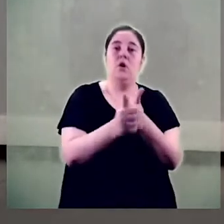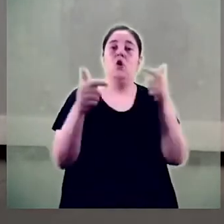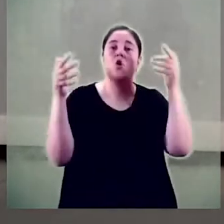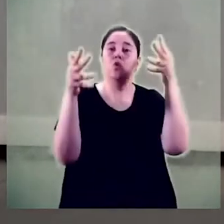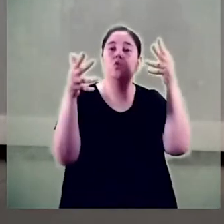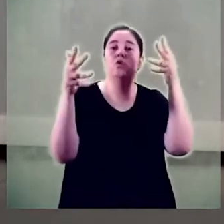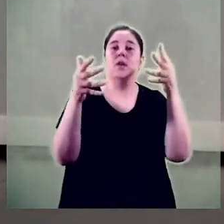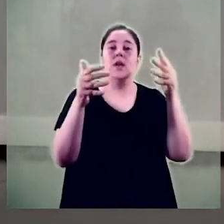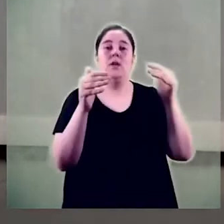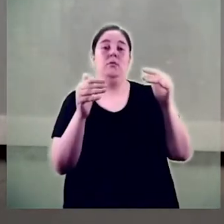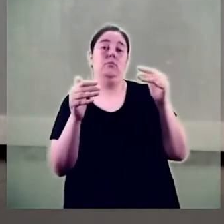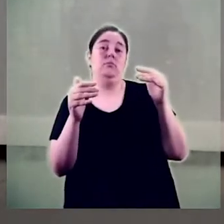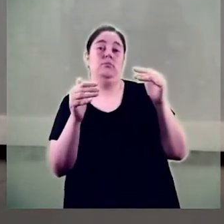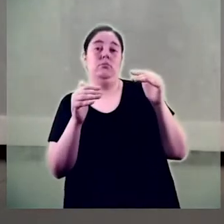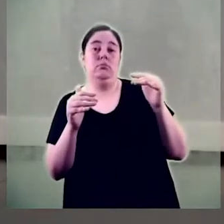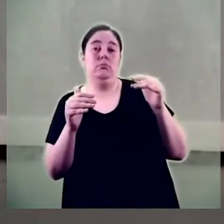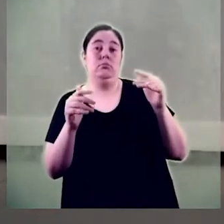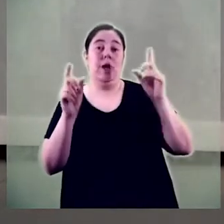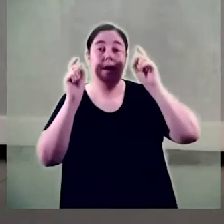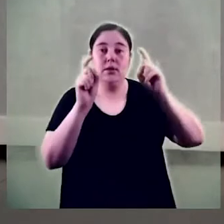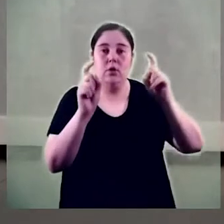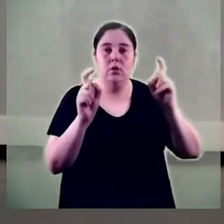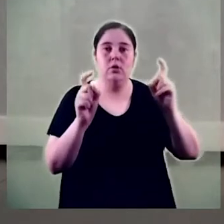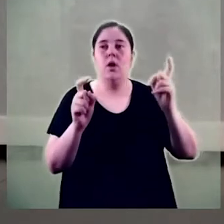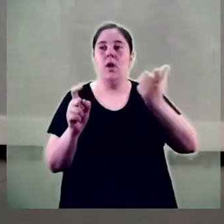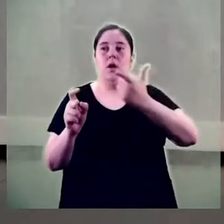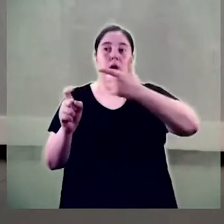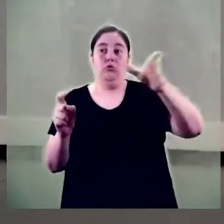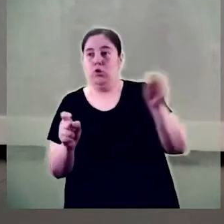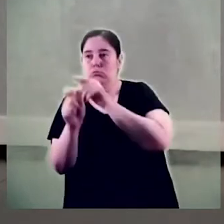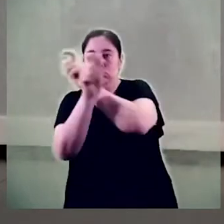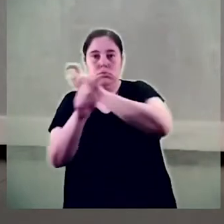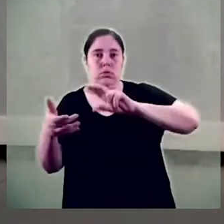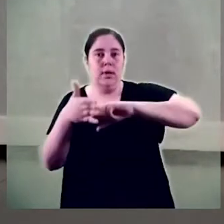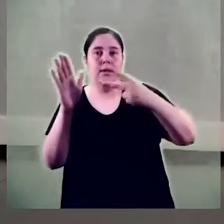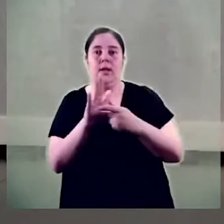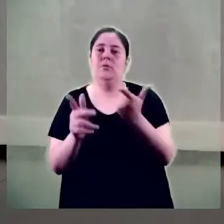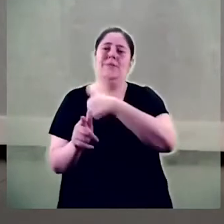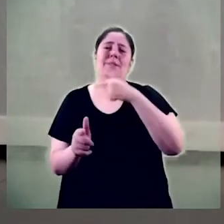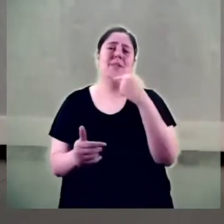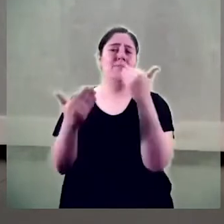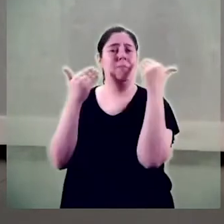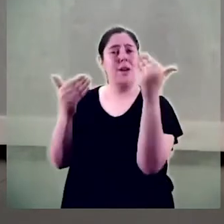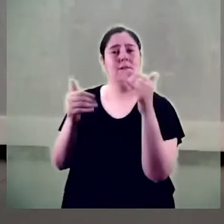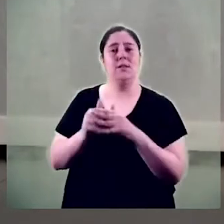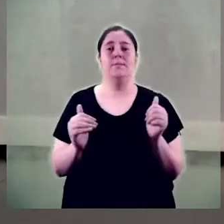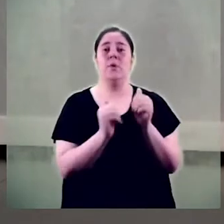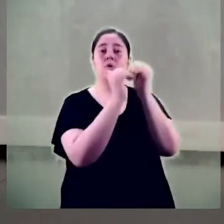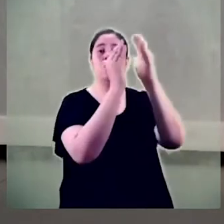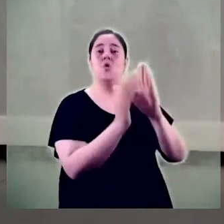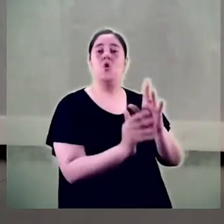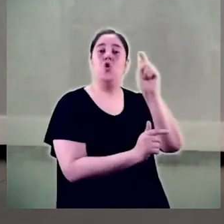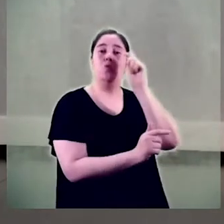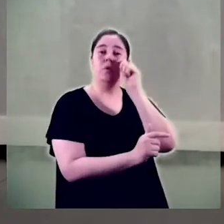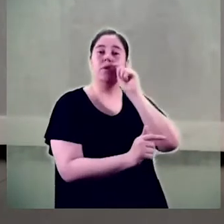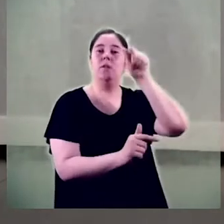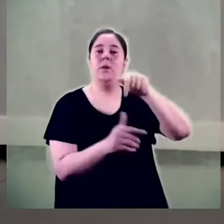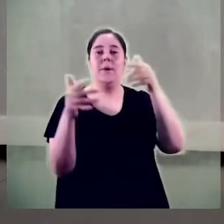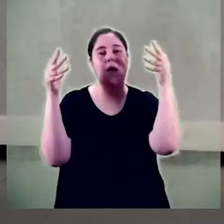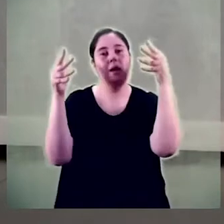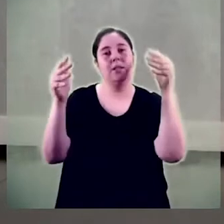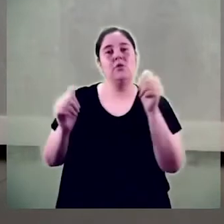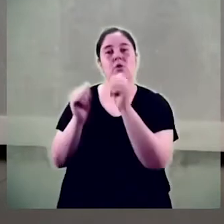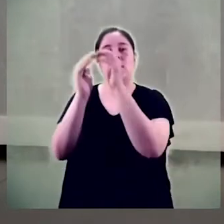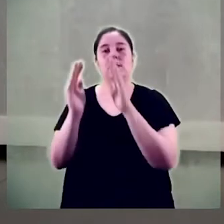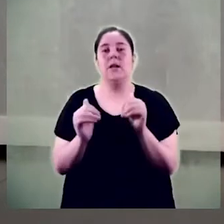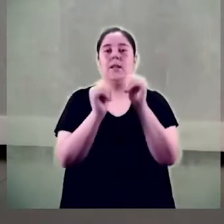polítiques d'igualtat dels centres a qui volem agrair tota la seva dedicació. L'Observatori, al seu torn, assessora entitats i